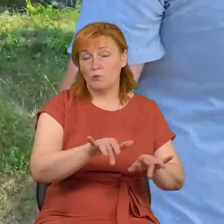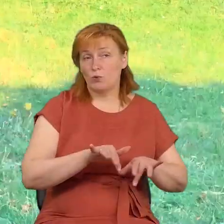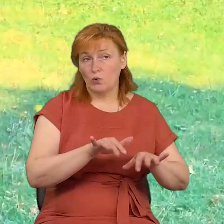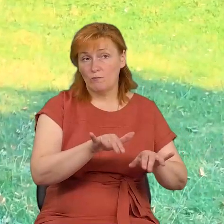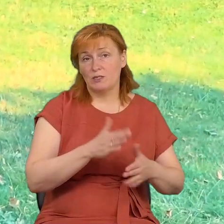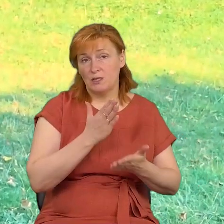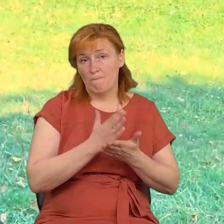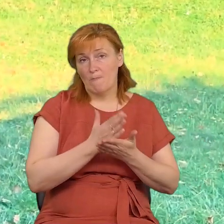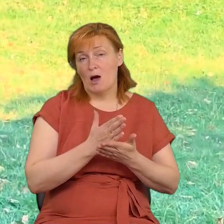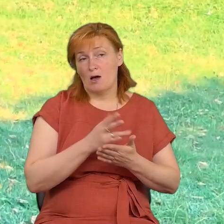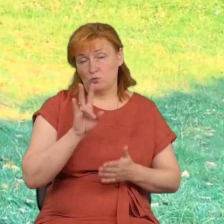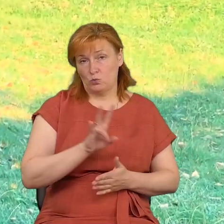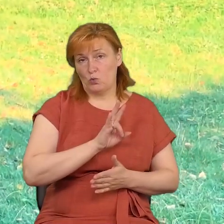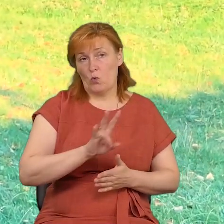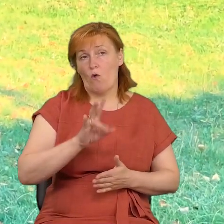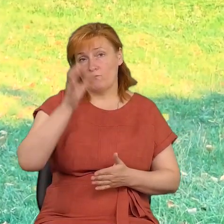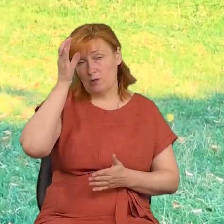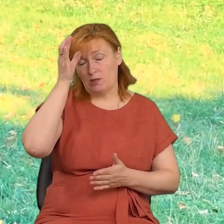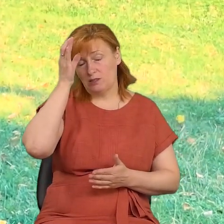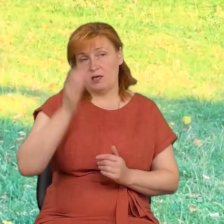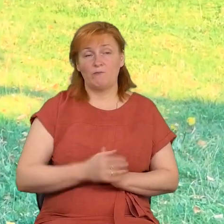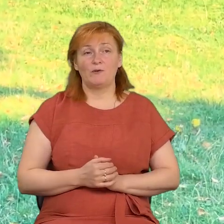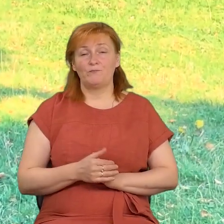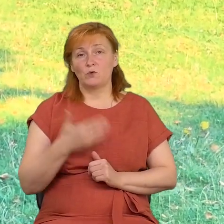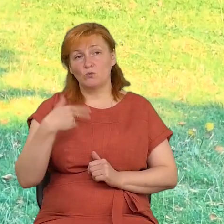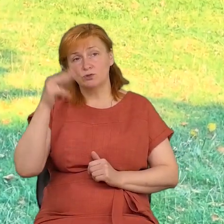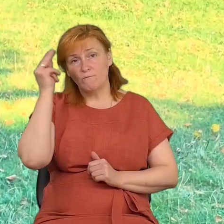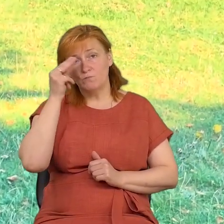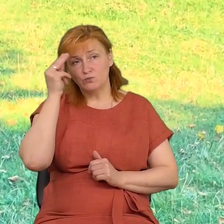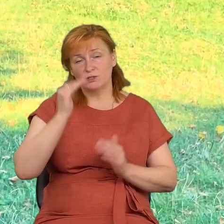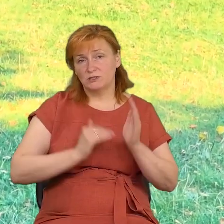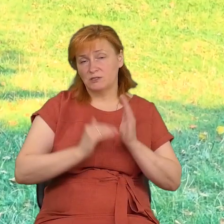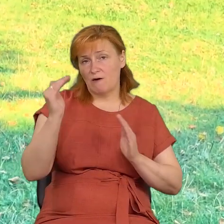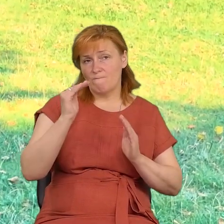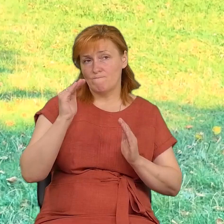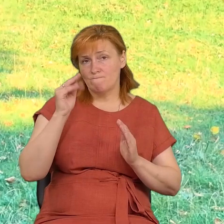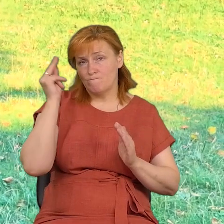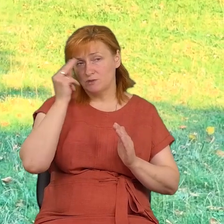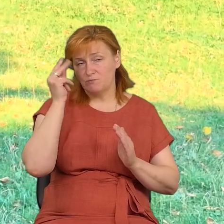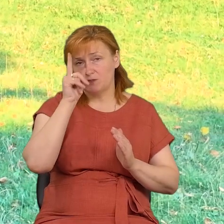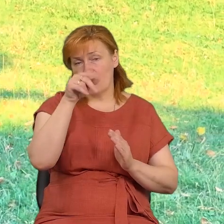освіту. Духовну семінарію, духовну академію. І ще вчився в аспірантурі в Москві.